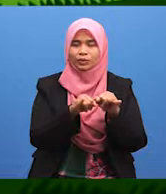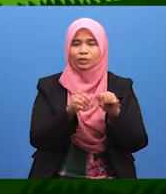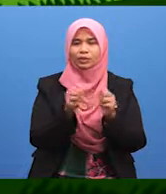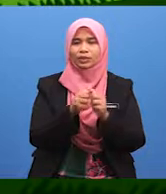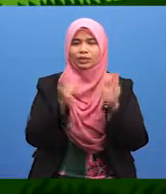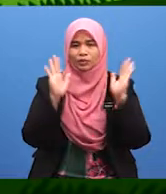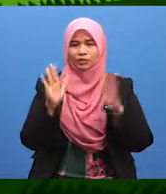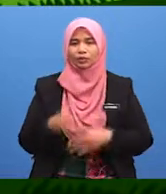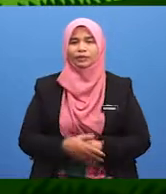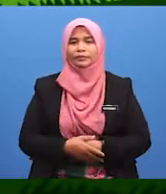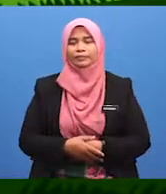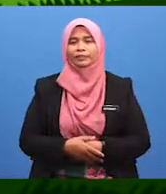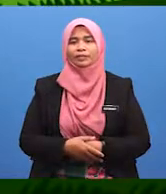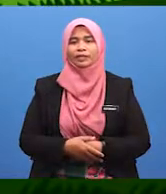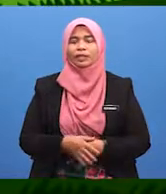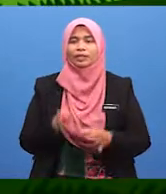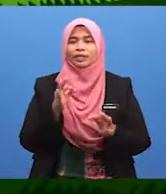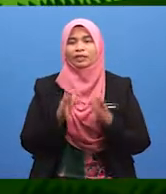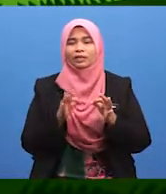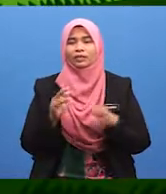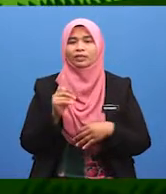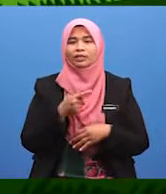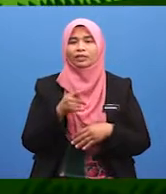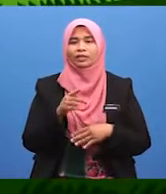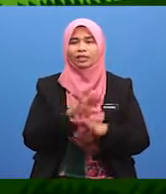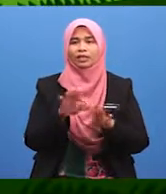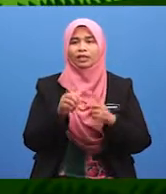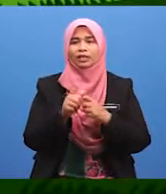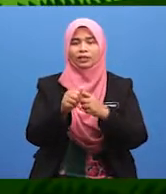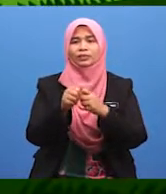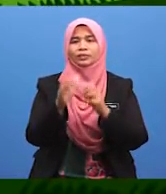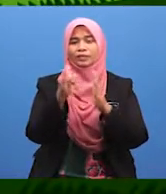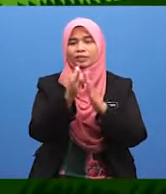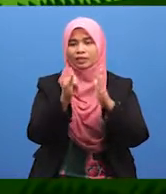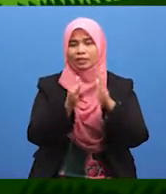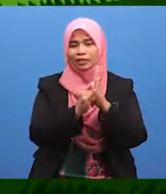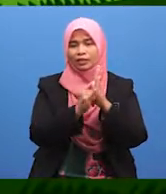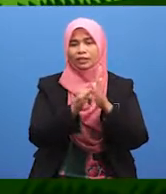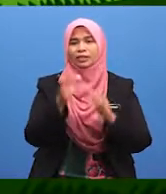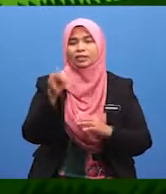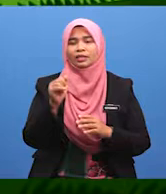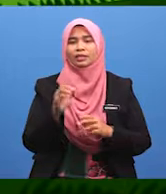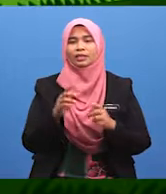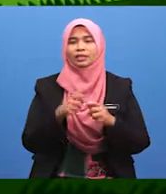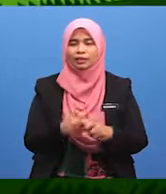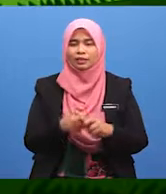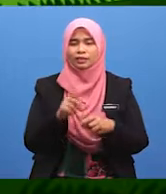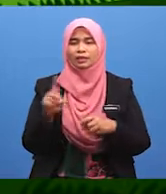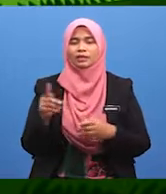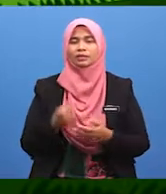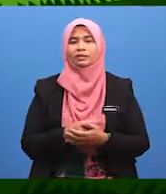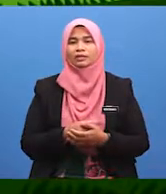dengan solat. Sekiranya kita tidak mematuhi syarat-syarat yang